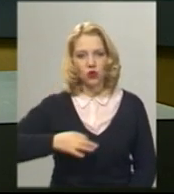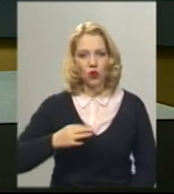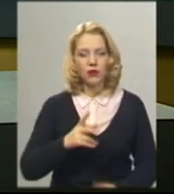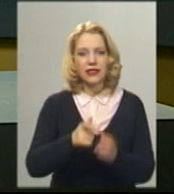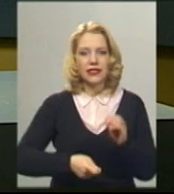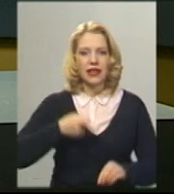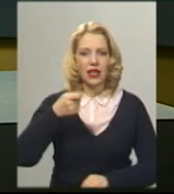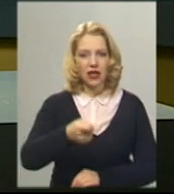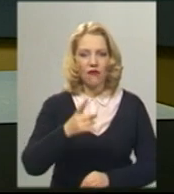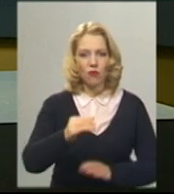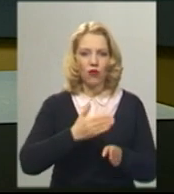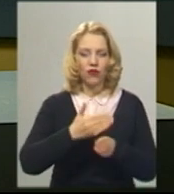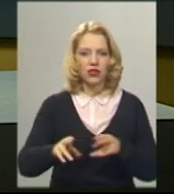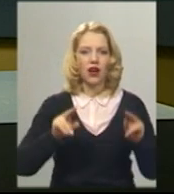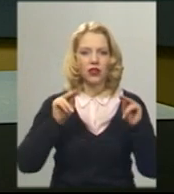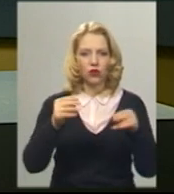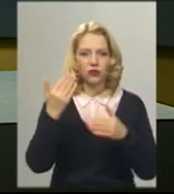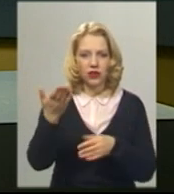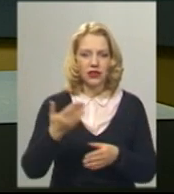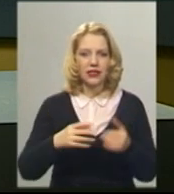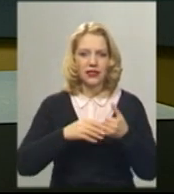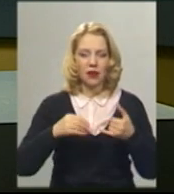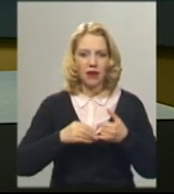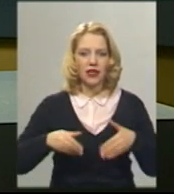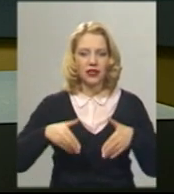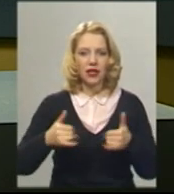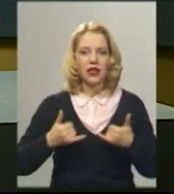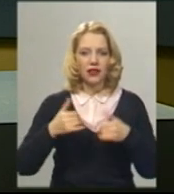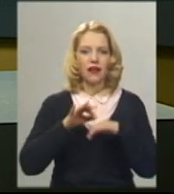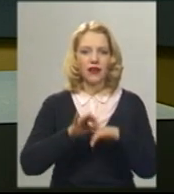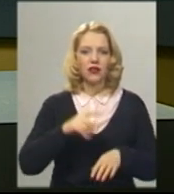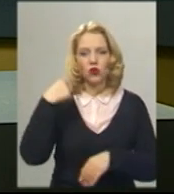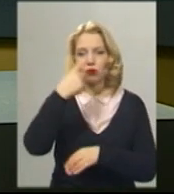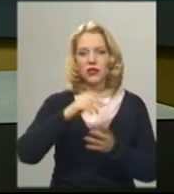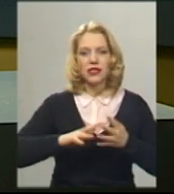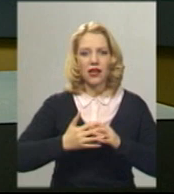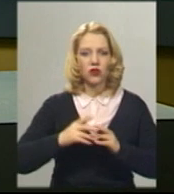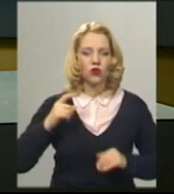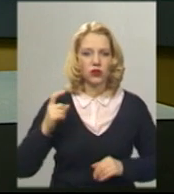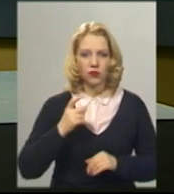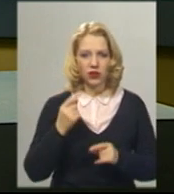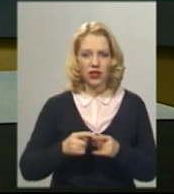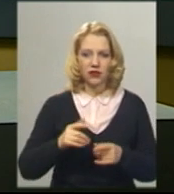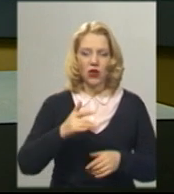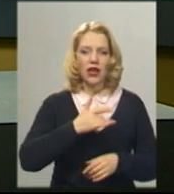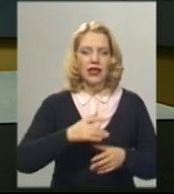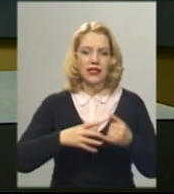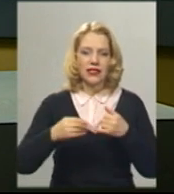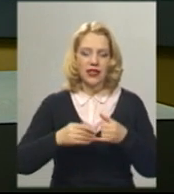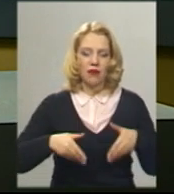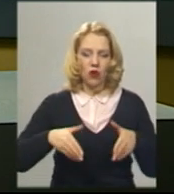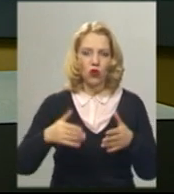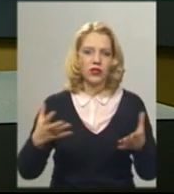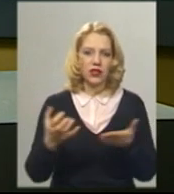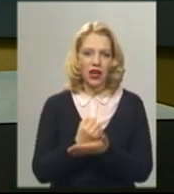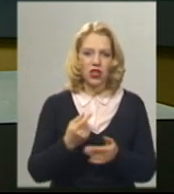виділення гарантованих їм державою земельних ділянок для ведення особистого селянського господарства. Землю їм тоді знайшли у рідному районі